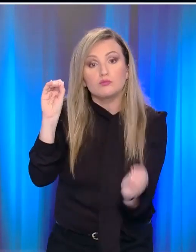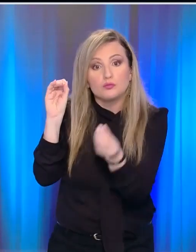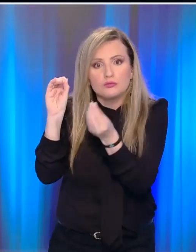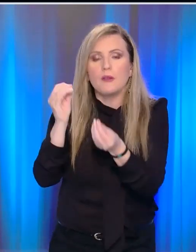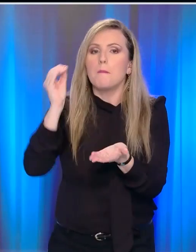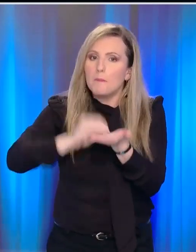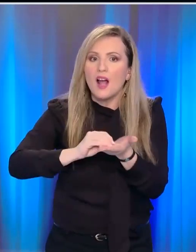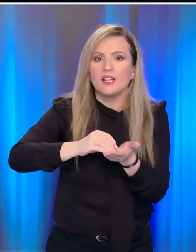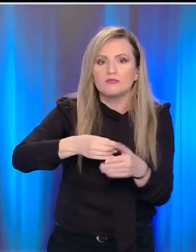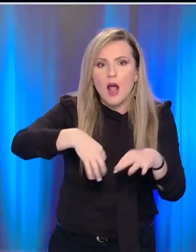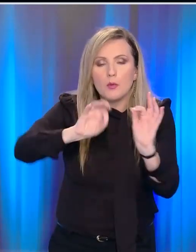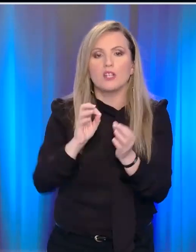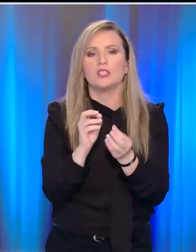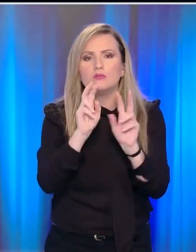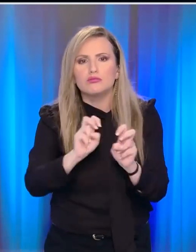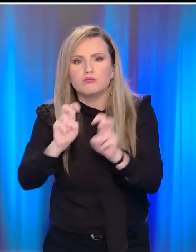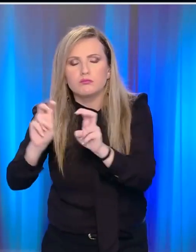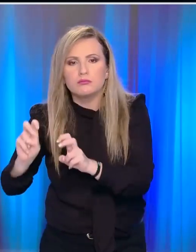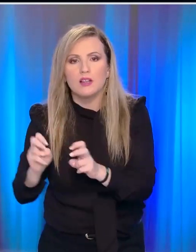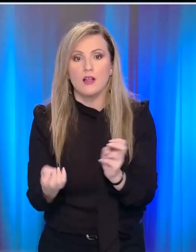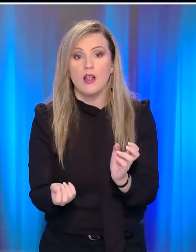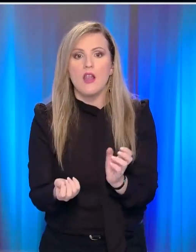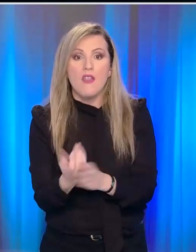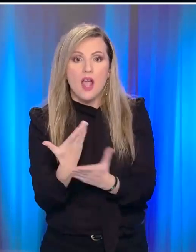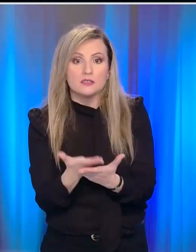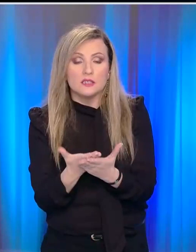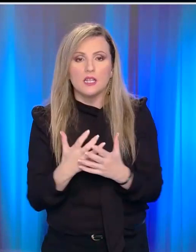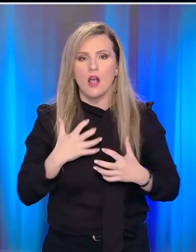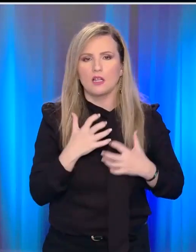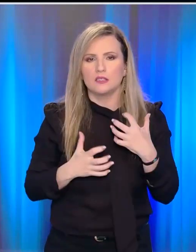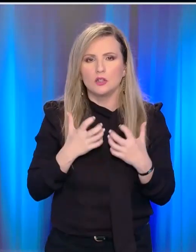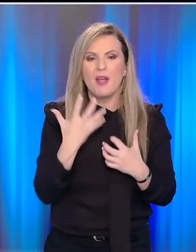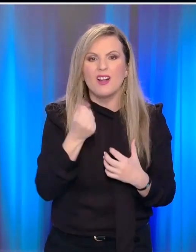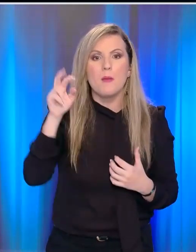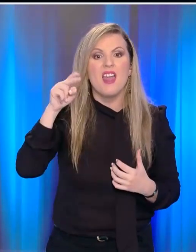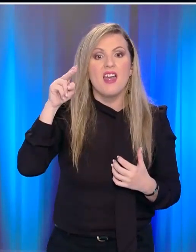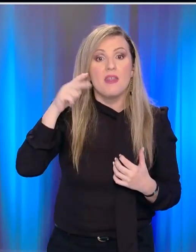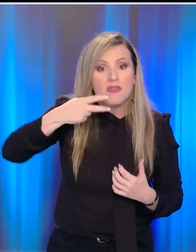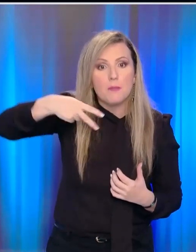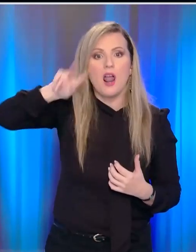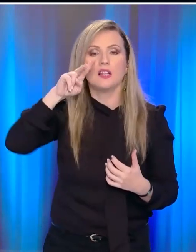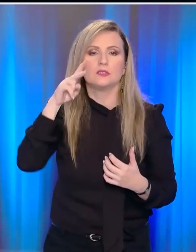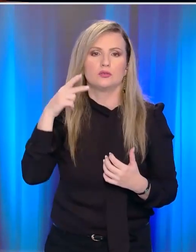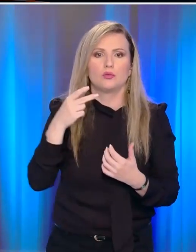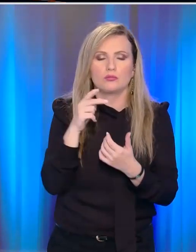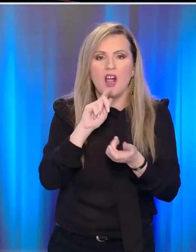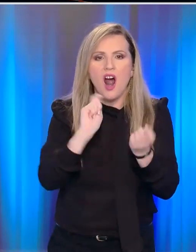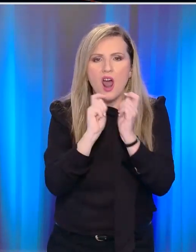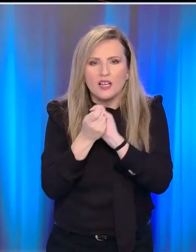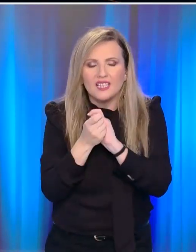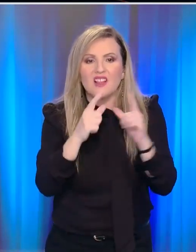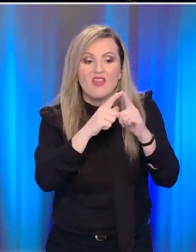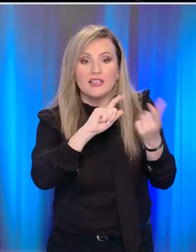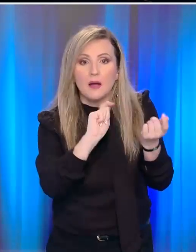εχνηλάτηση. Δυστυχώς τα πρώτα στοιχεία θα έλεγα είναι αρκετά ανησυχητικά. Έχουμε σχεδόν διπλάσιες αλλαγές από το προηγούμενο στέλεχος, τη δελτα